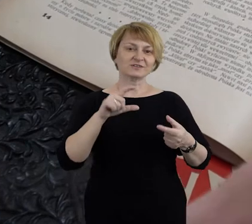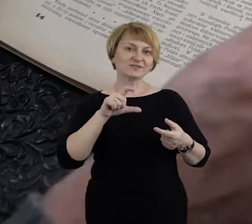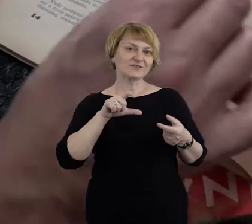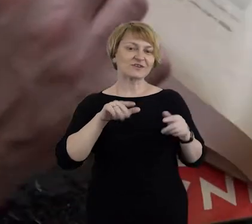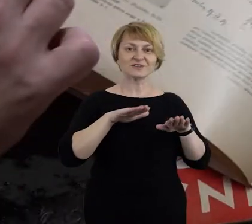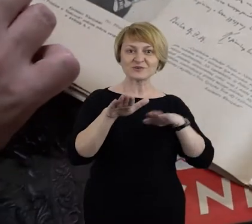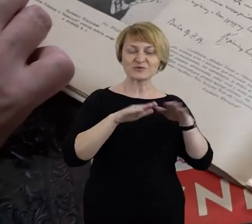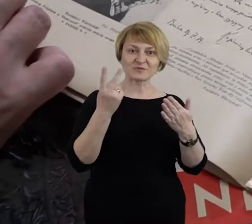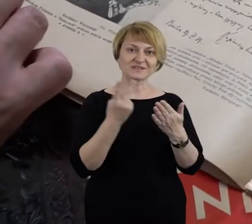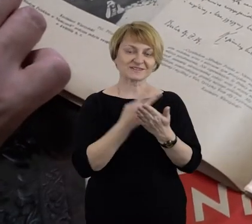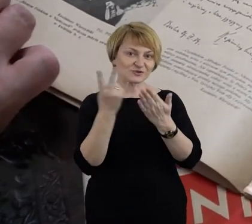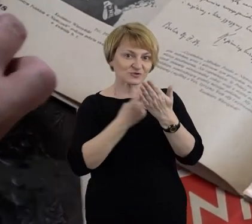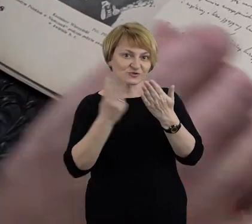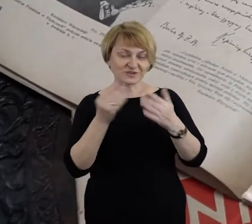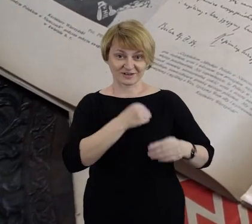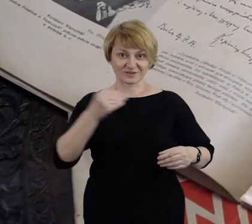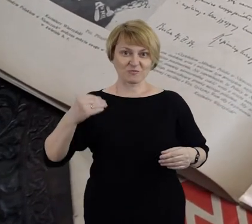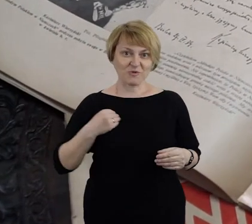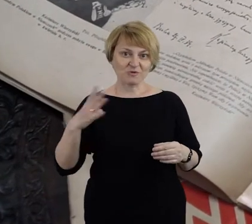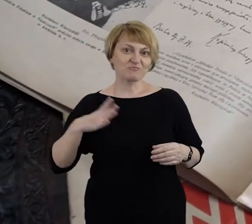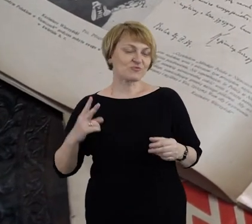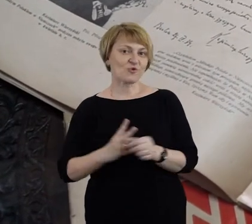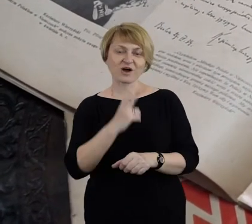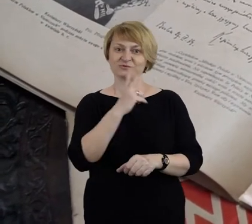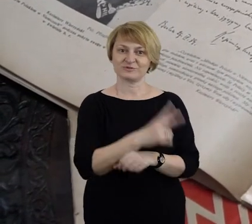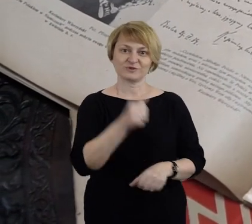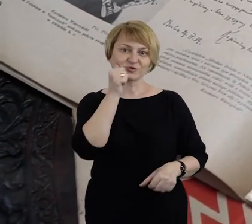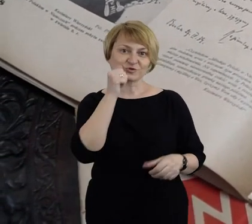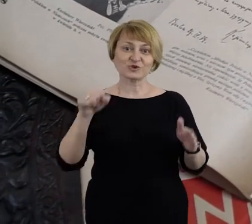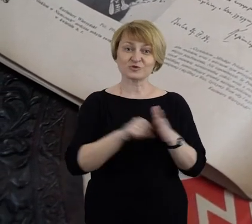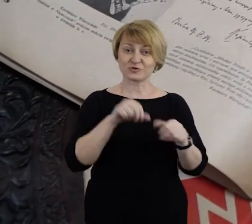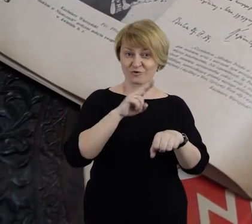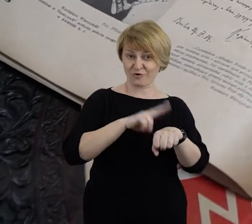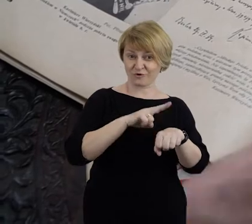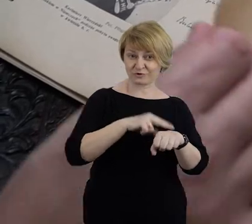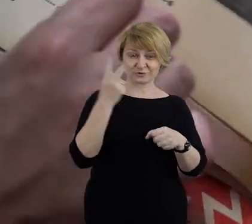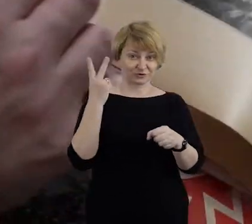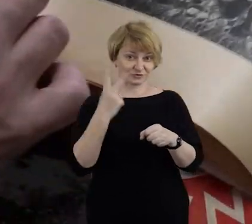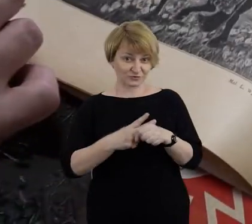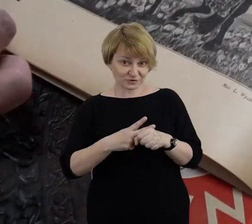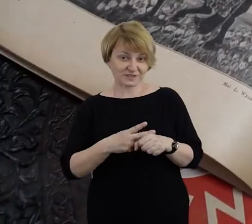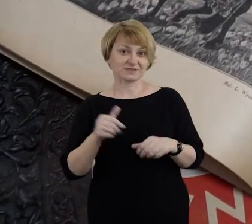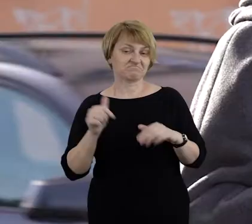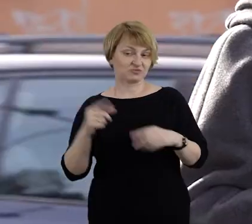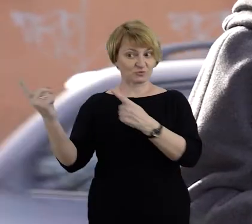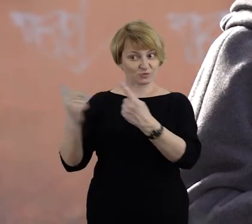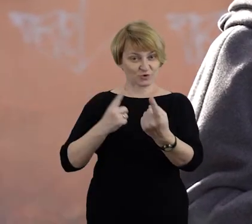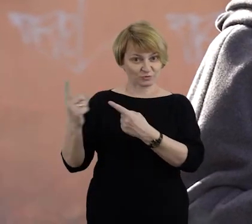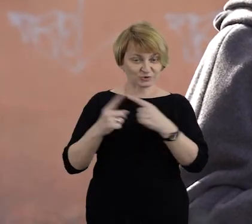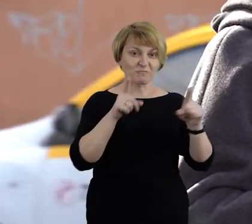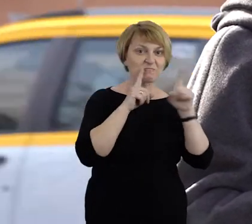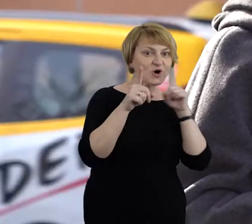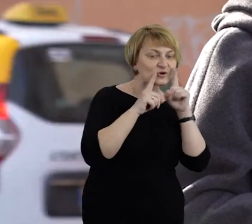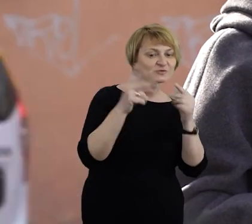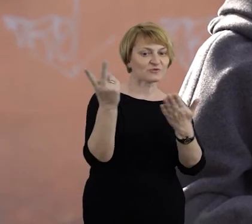czytelnię polską, która była dostępna codziennie do godziny 20. Można było przyjść,